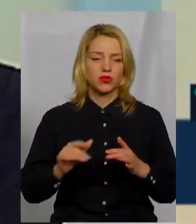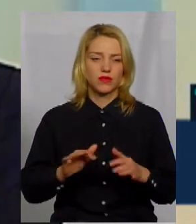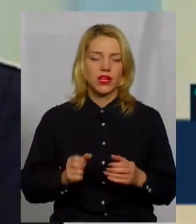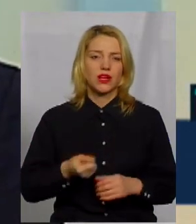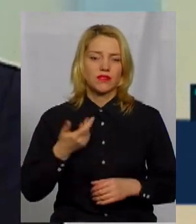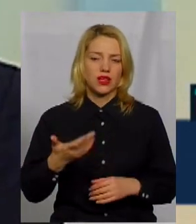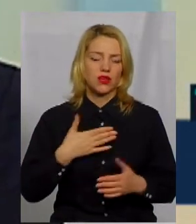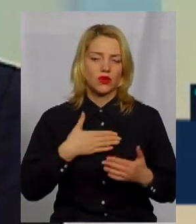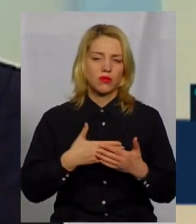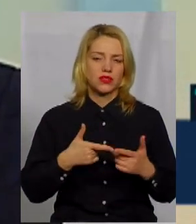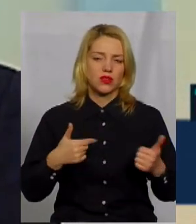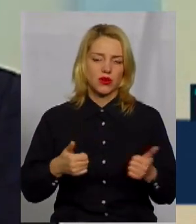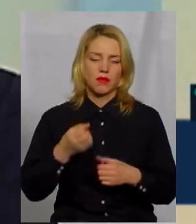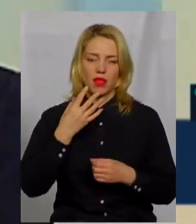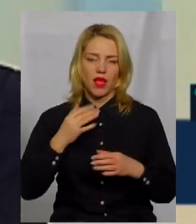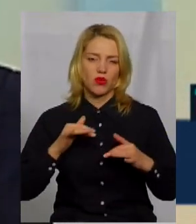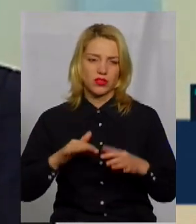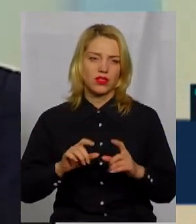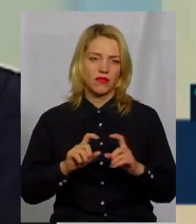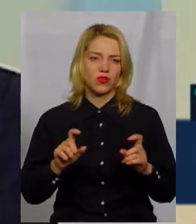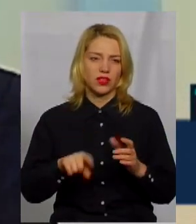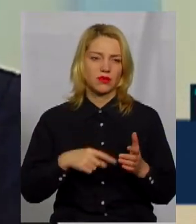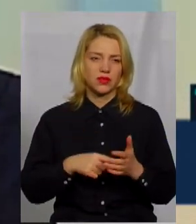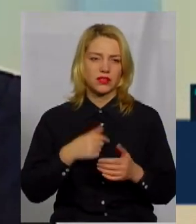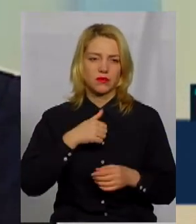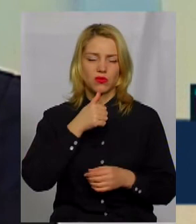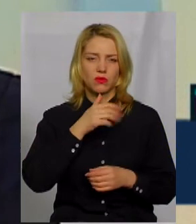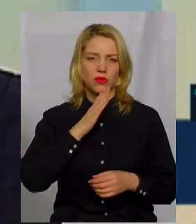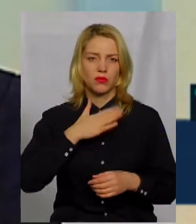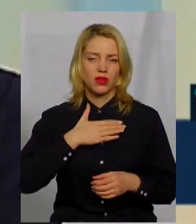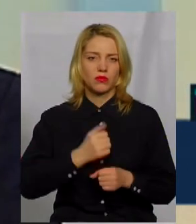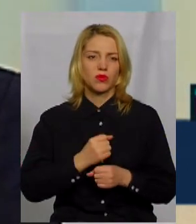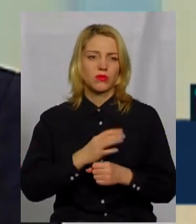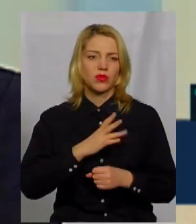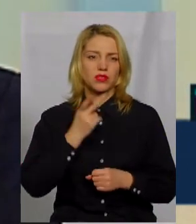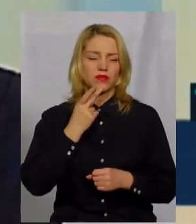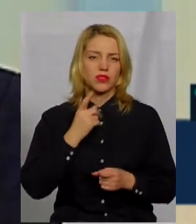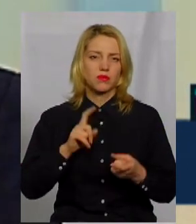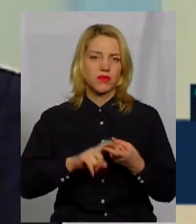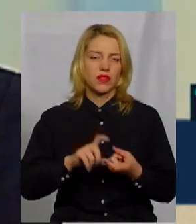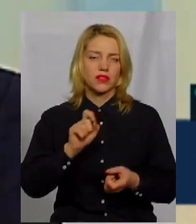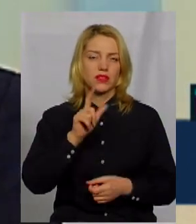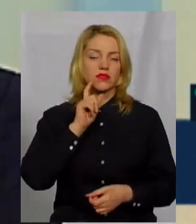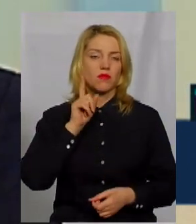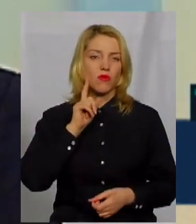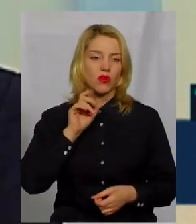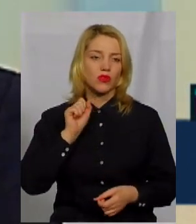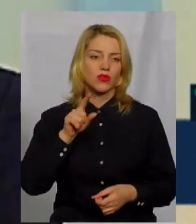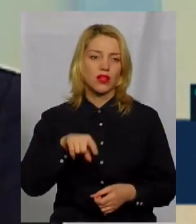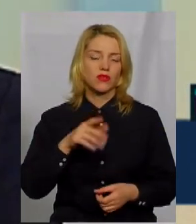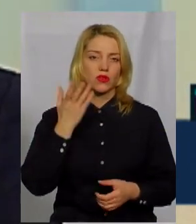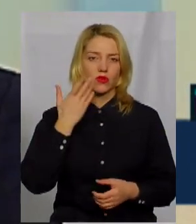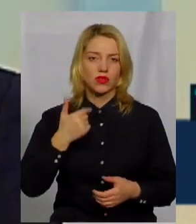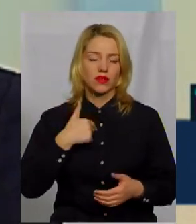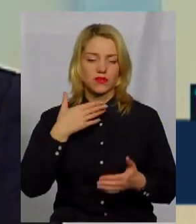декількох громадських організаціях та благодійних фондах міста. Переважно моя робота була завжди пов'язана з молоддю. І навіть коли